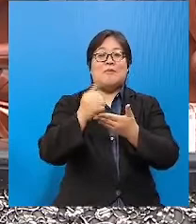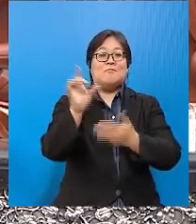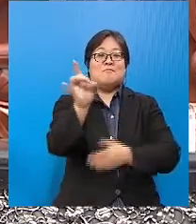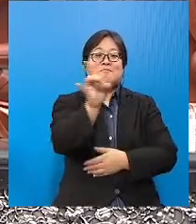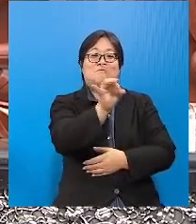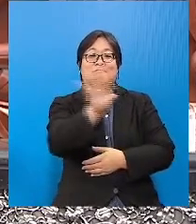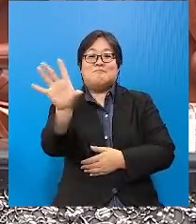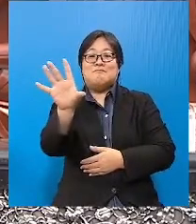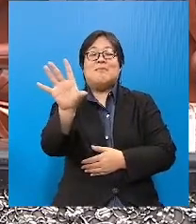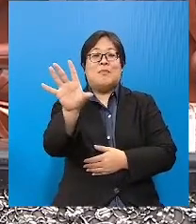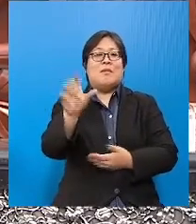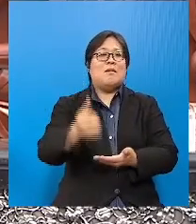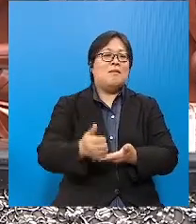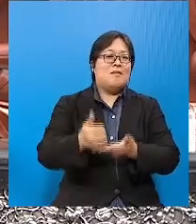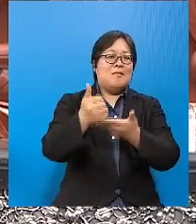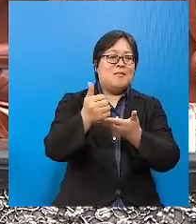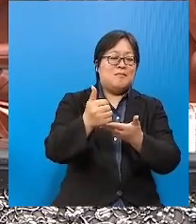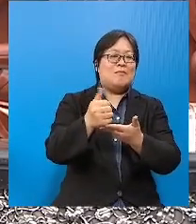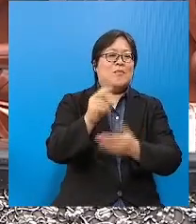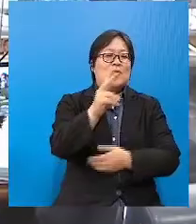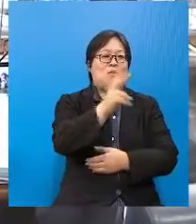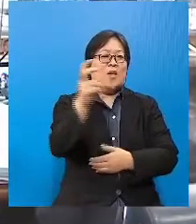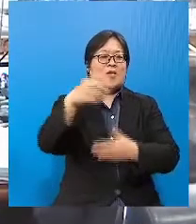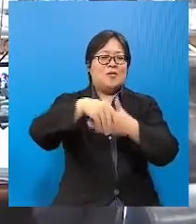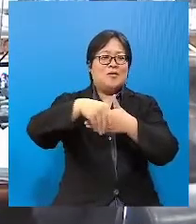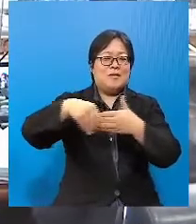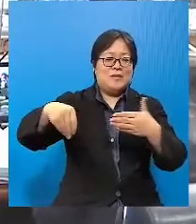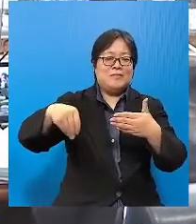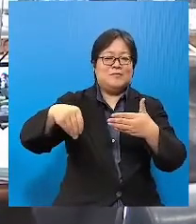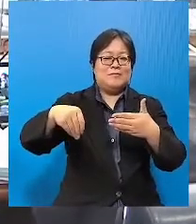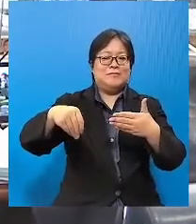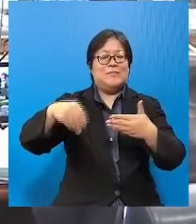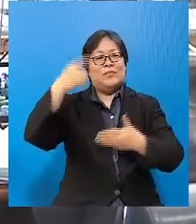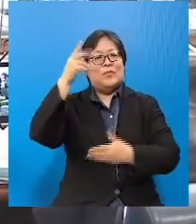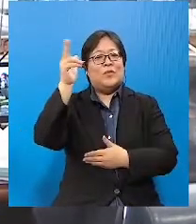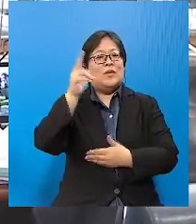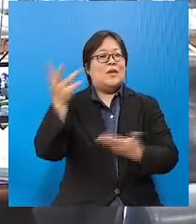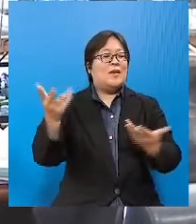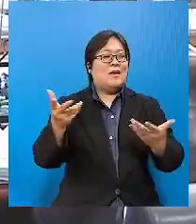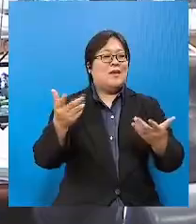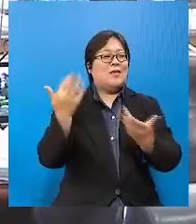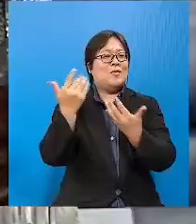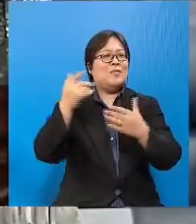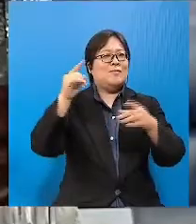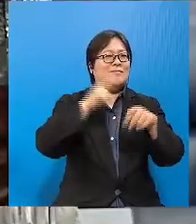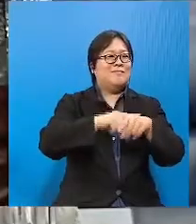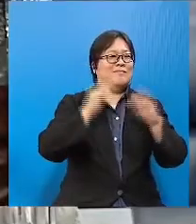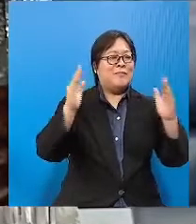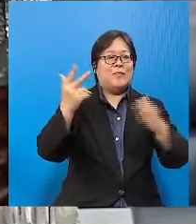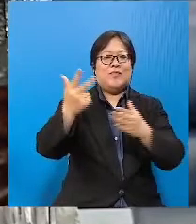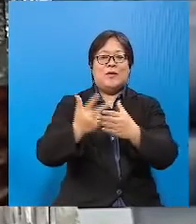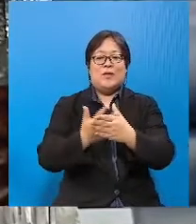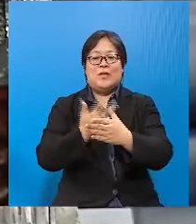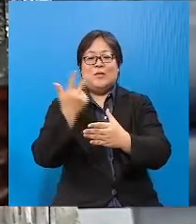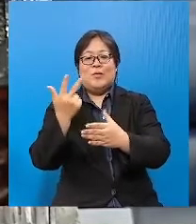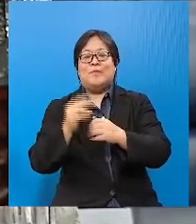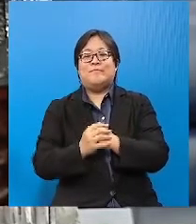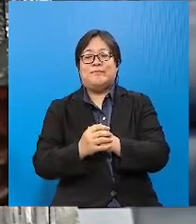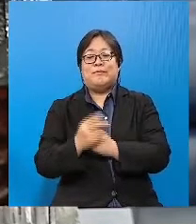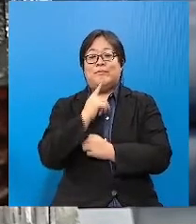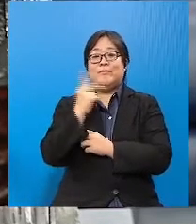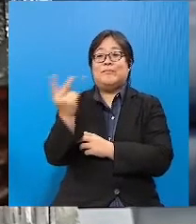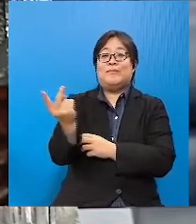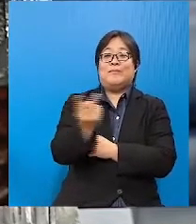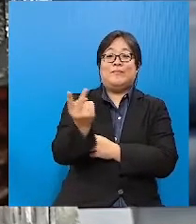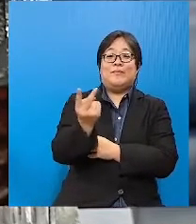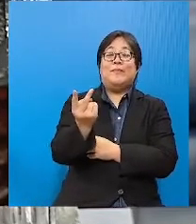yang melibatkan bentuan sebanyak 200 ringgit untuk jangka waktu tiga bulan Seperti yang saya katakan, kedua-dua ini adalah